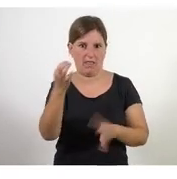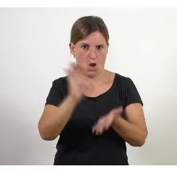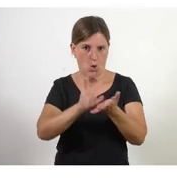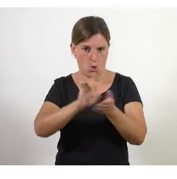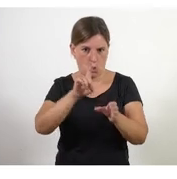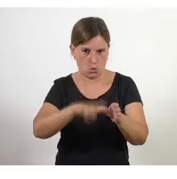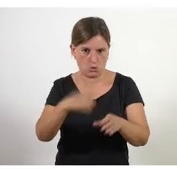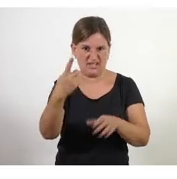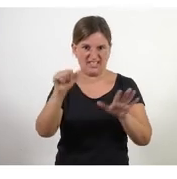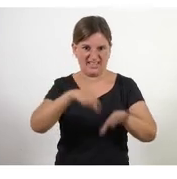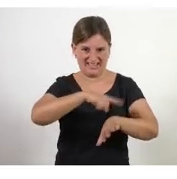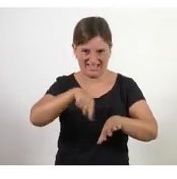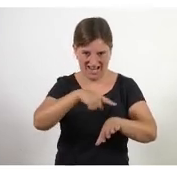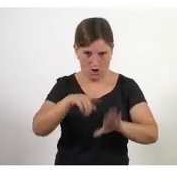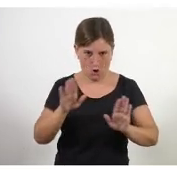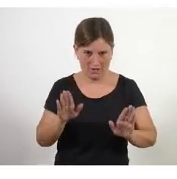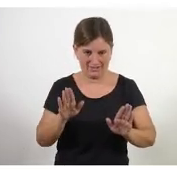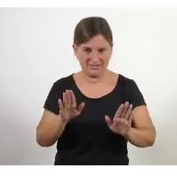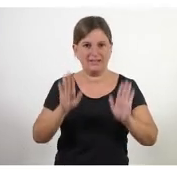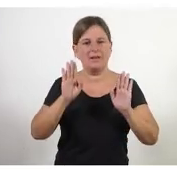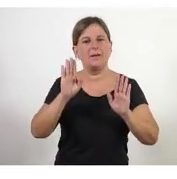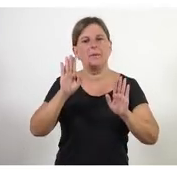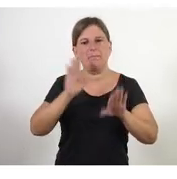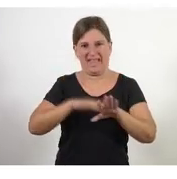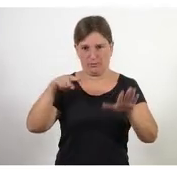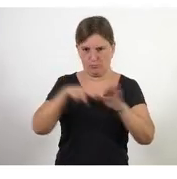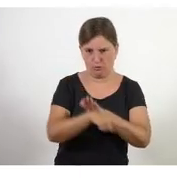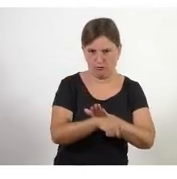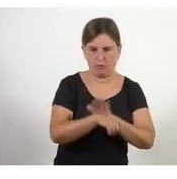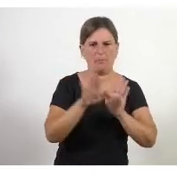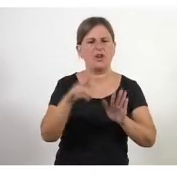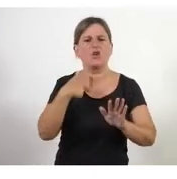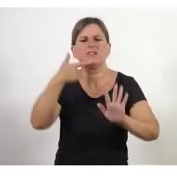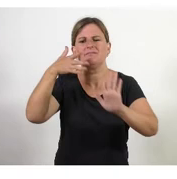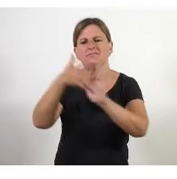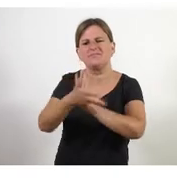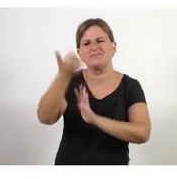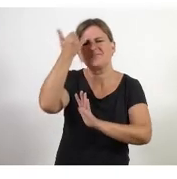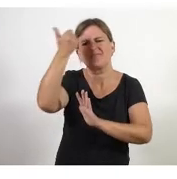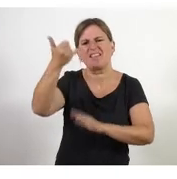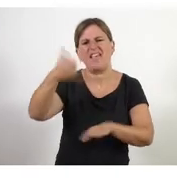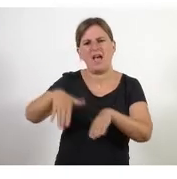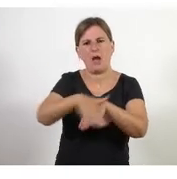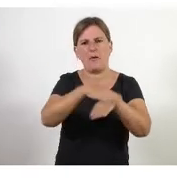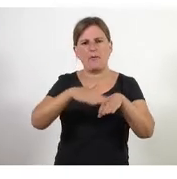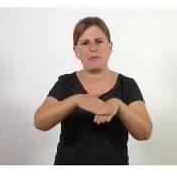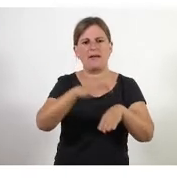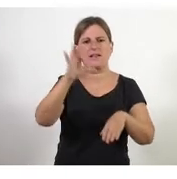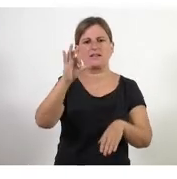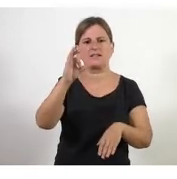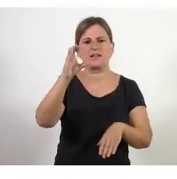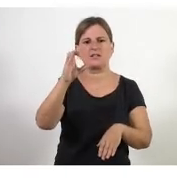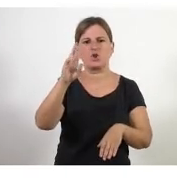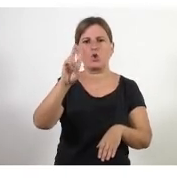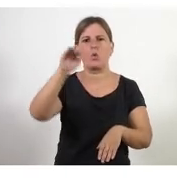de setze hores si realment aquí hi ha per poder aprofundir però sí que et donaré la idea general de què és Scrum de forma que si